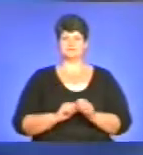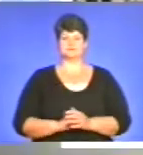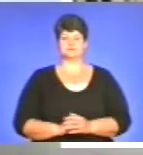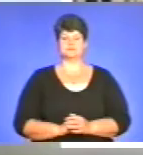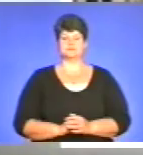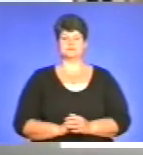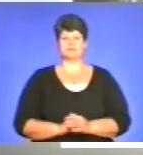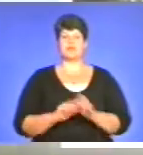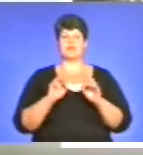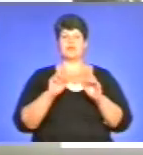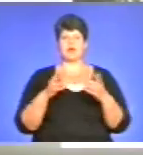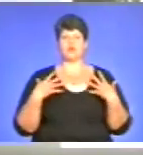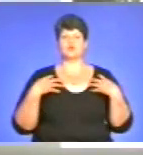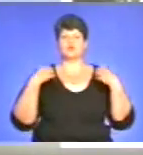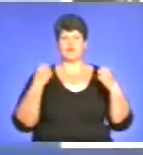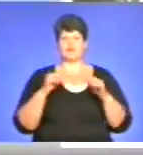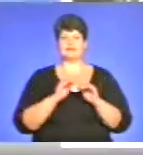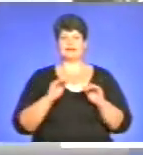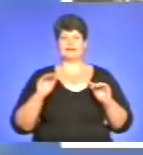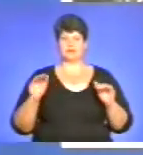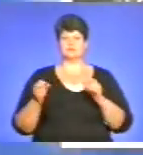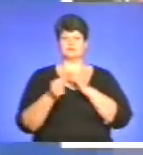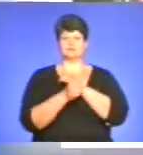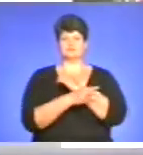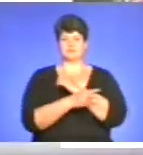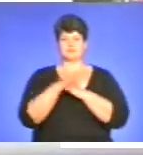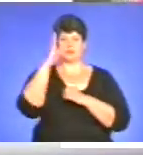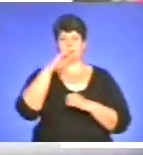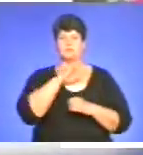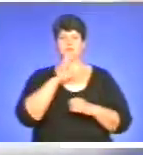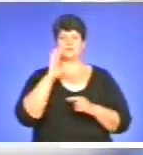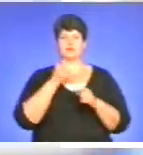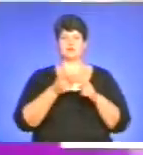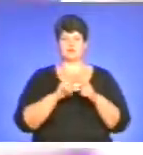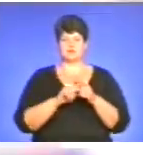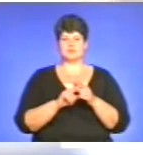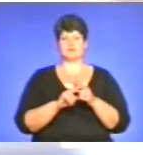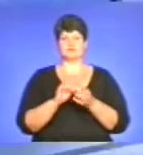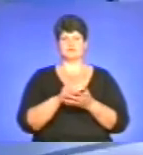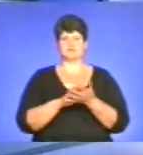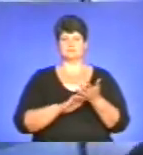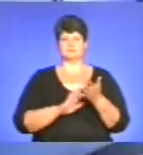Як оздоровити дитину незаможним батькам? Про це у черговому сюжеті вістей.